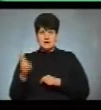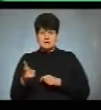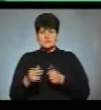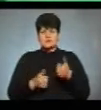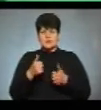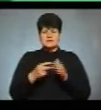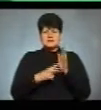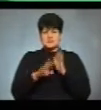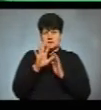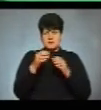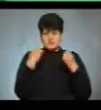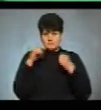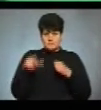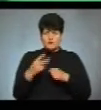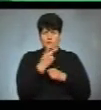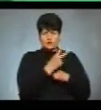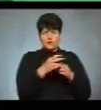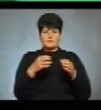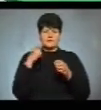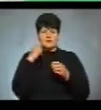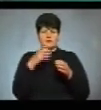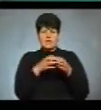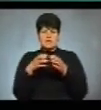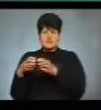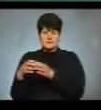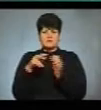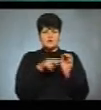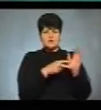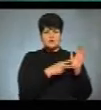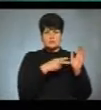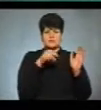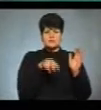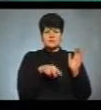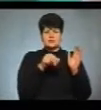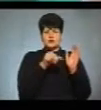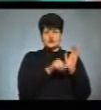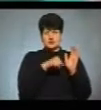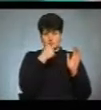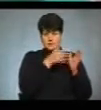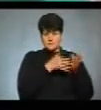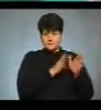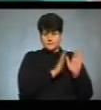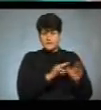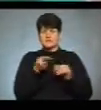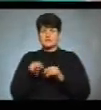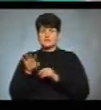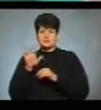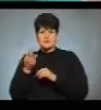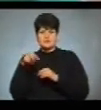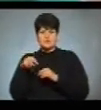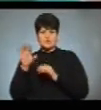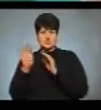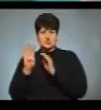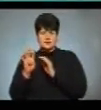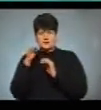75 спортсменів у двох вікових категоріях 2007-2006 років народження і 2005-2004 років